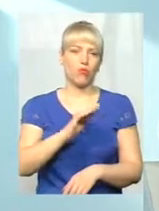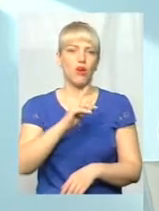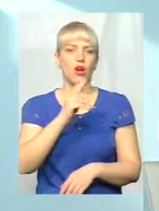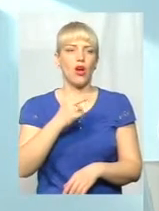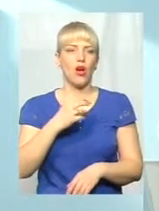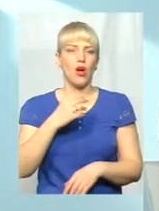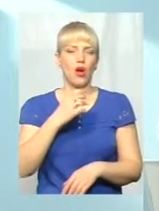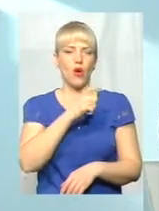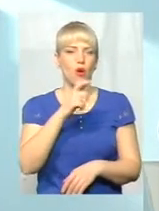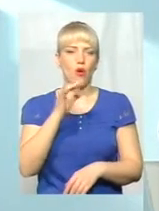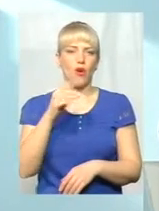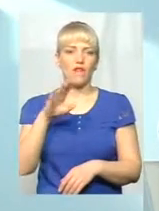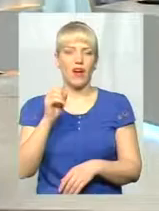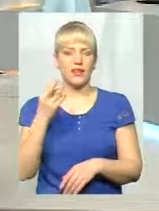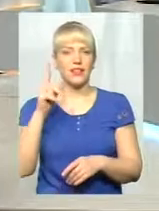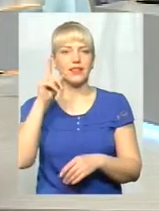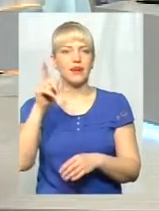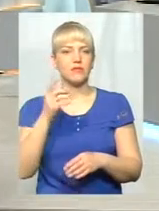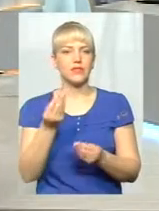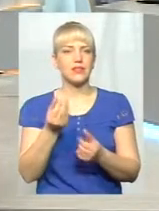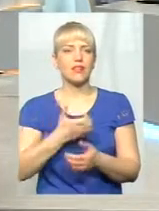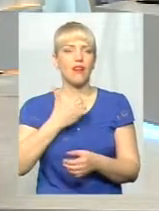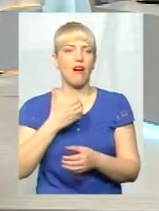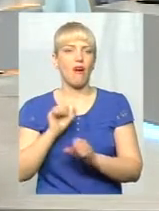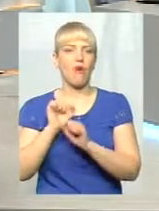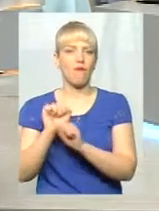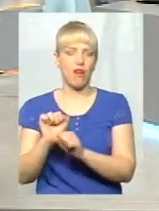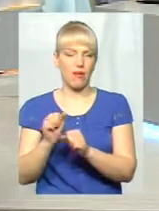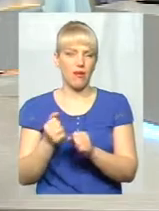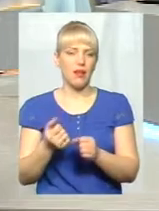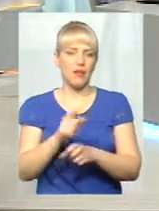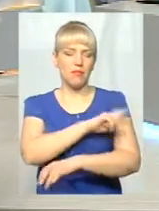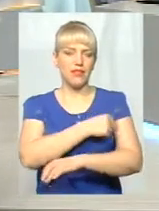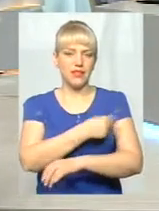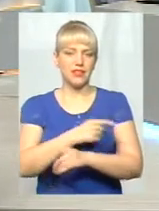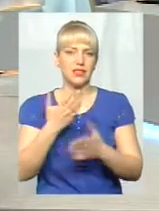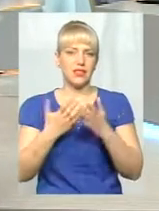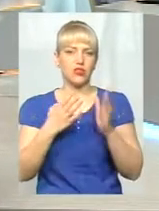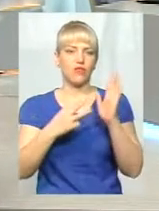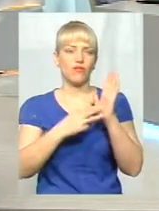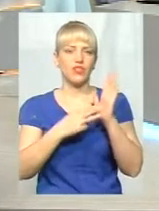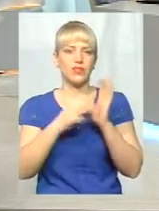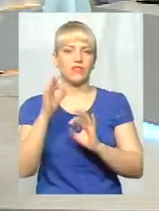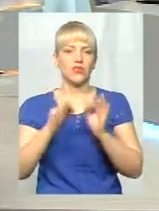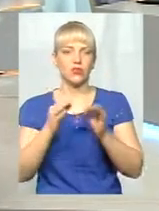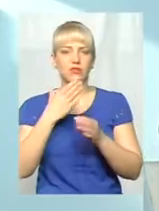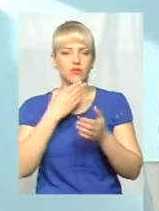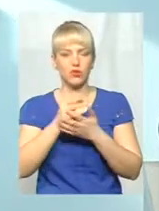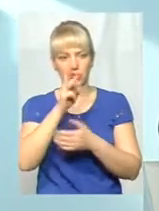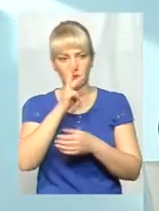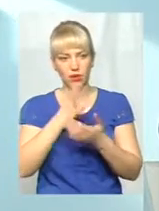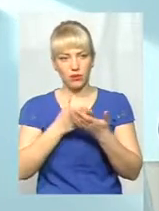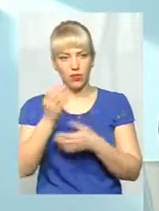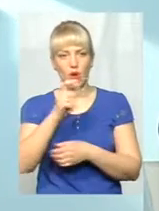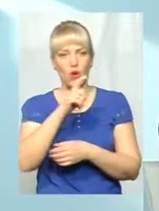але там страхова медицина. Якщо в Літві 8%, в Польщі 9%, кожен плоти відсотки від своєї зарплати, в